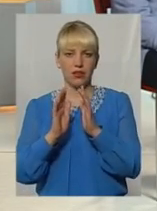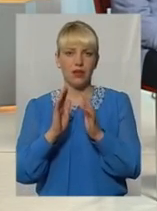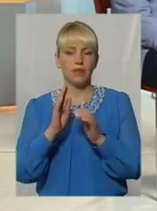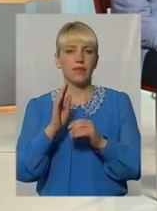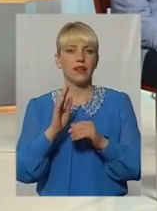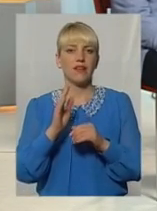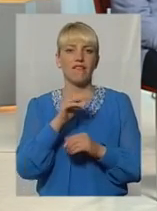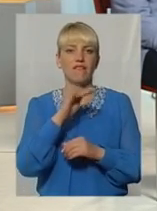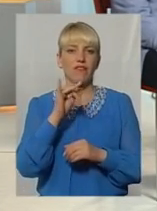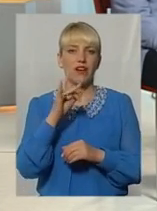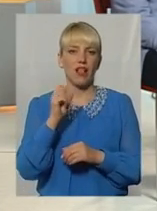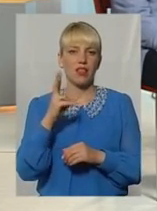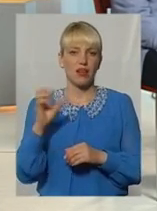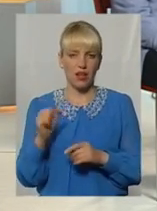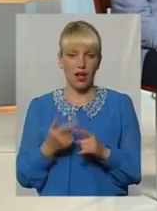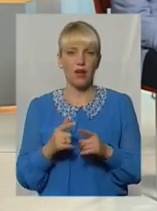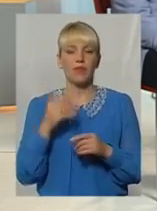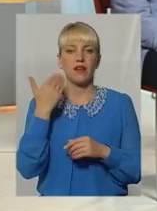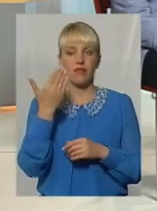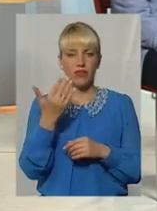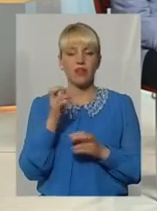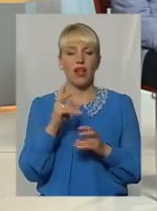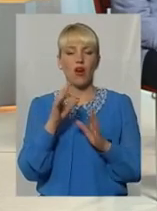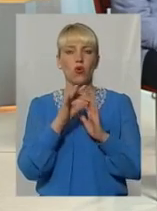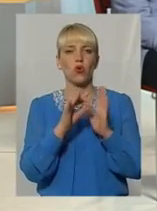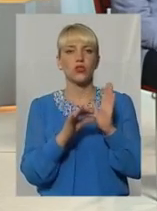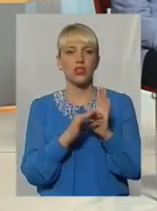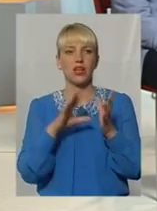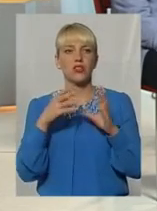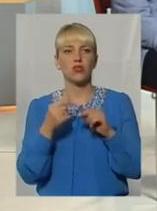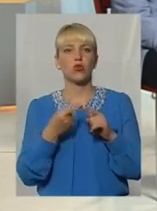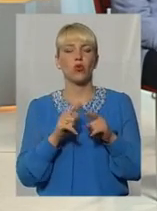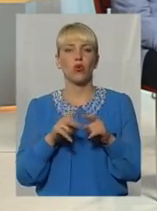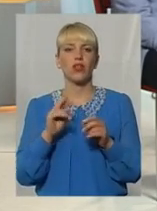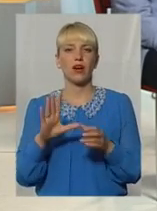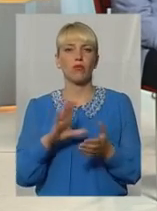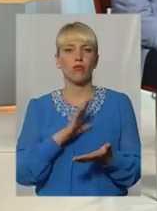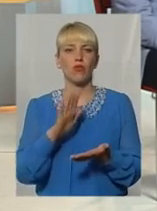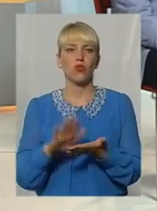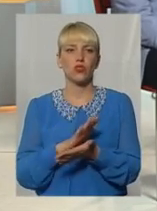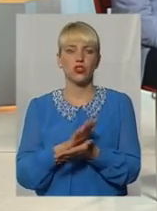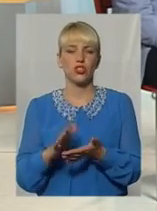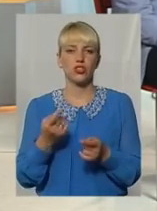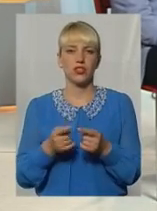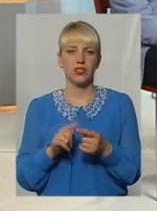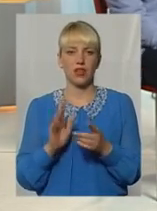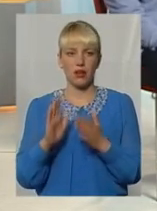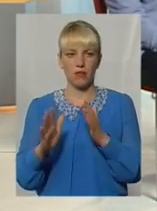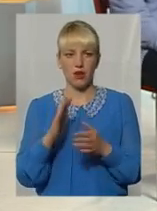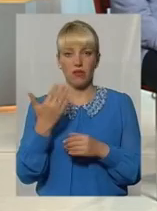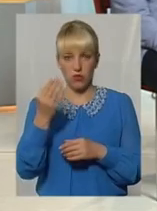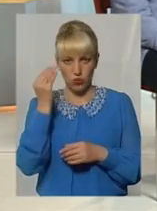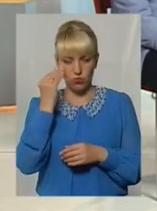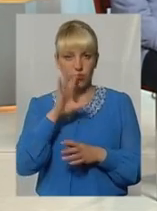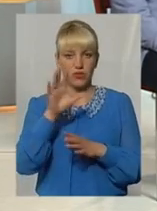Як ви оцінюєте результат того, як був розчищений цей парк? На вашу думку, там все гаразд? На мою думку,